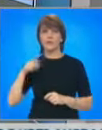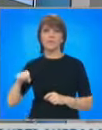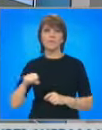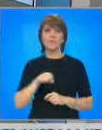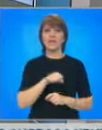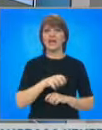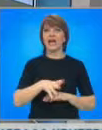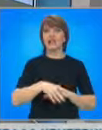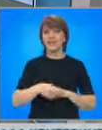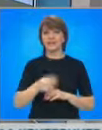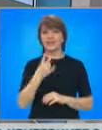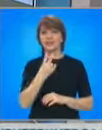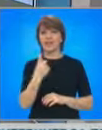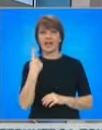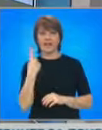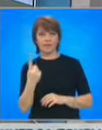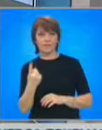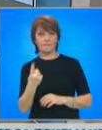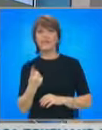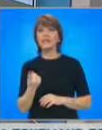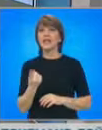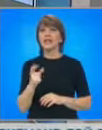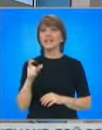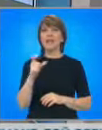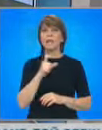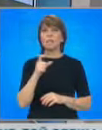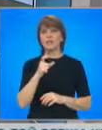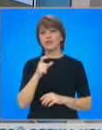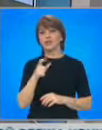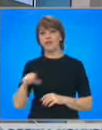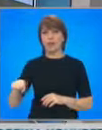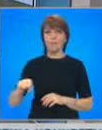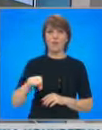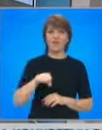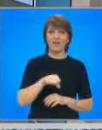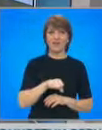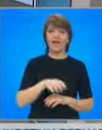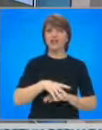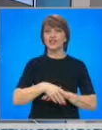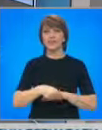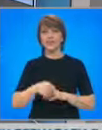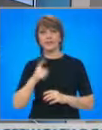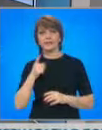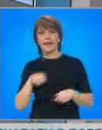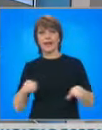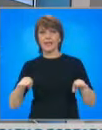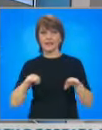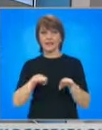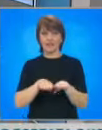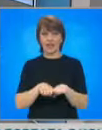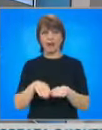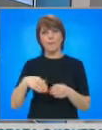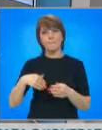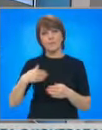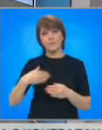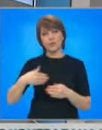Швеция с 2 на 1 след изпълнение на Дуспи. Слепишев изведят има си напред, но Ошейите се омяха да изравнят чрез ландер. Последва овертайм, но